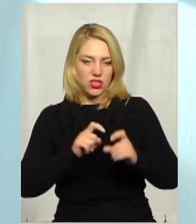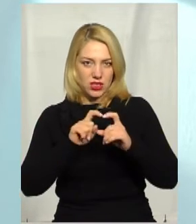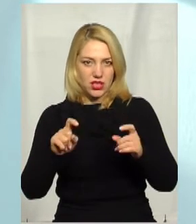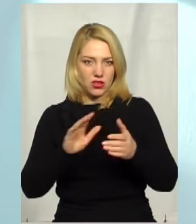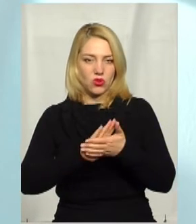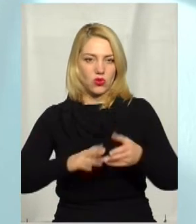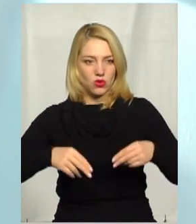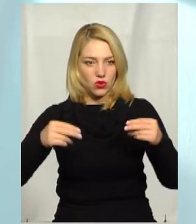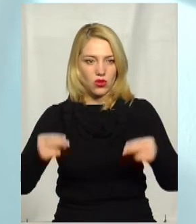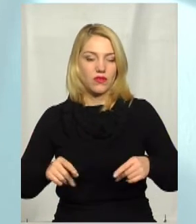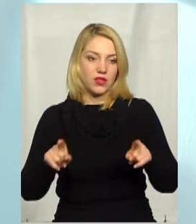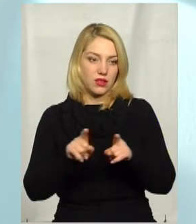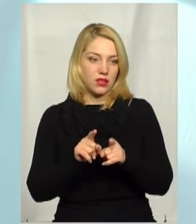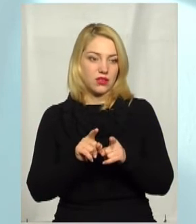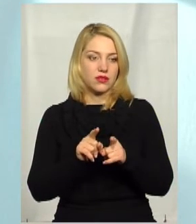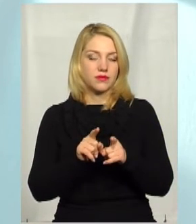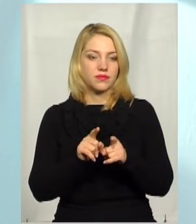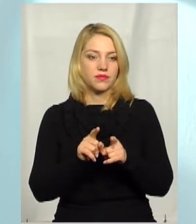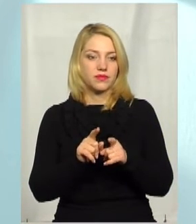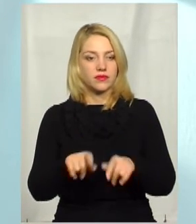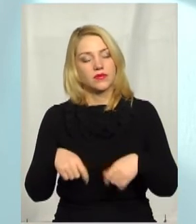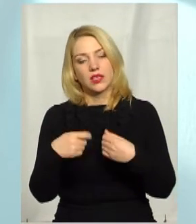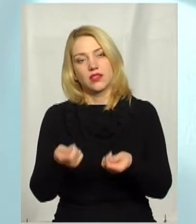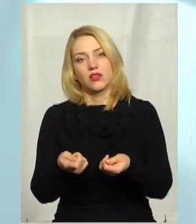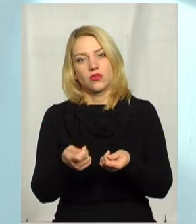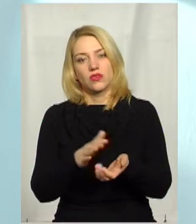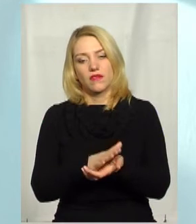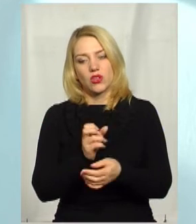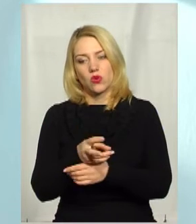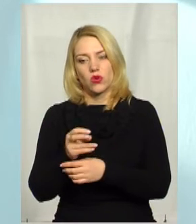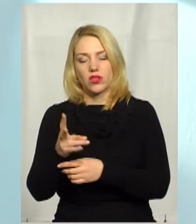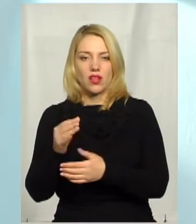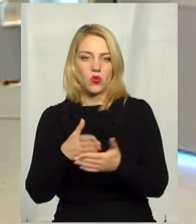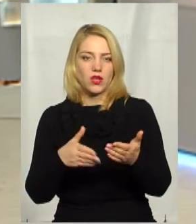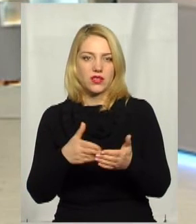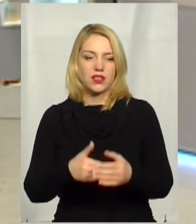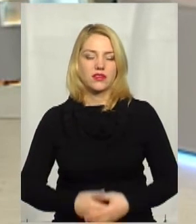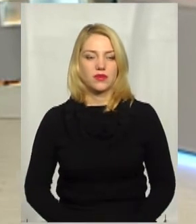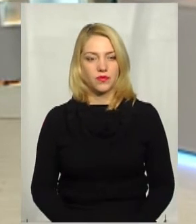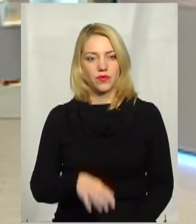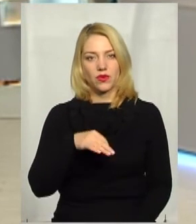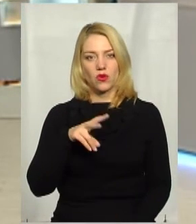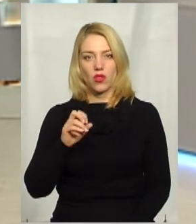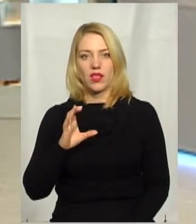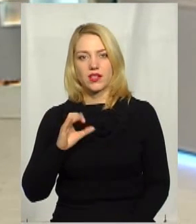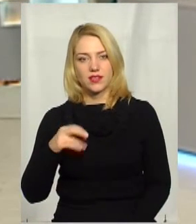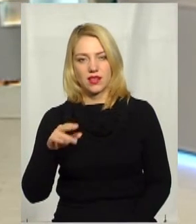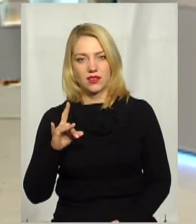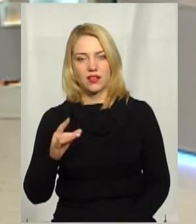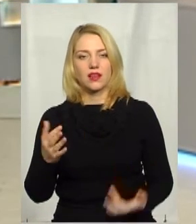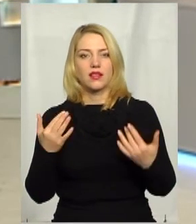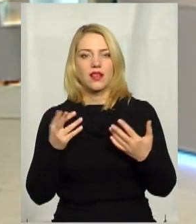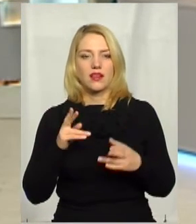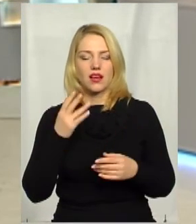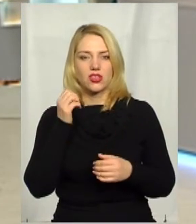і таким чином передають відходи на утилізацію. Пан Олександр, як часто ви